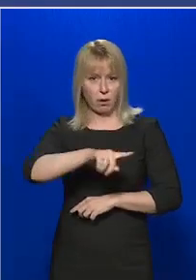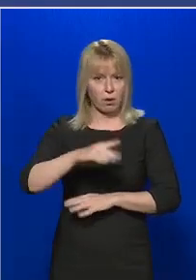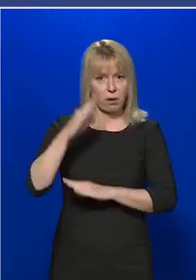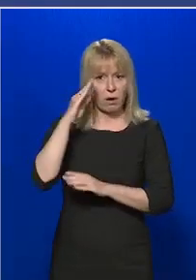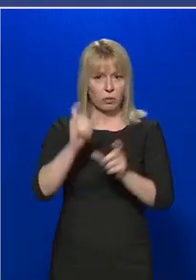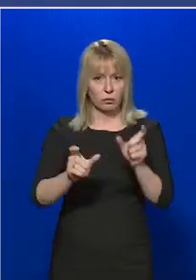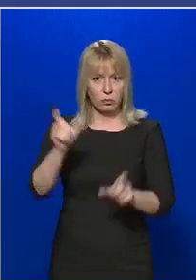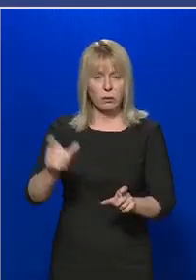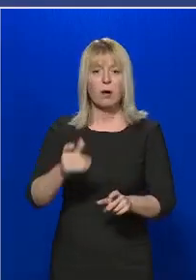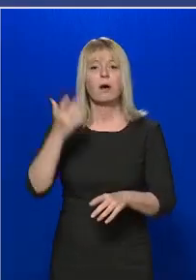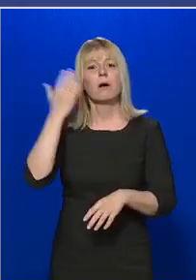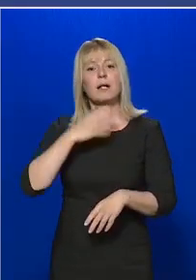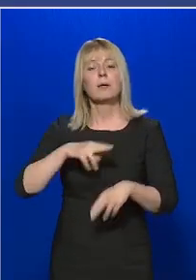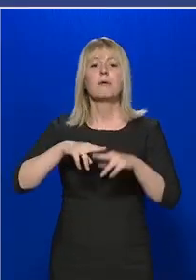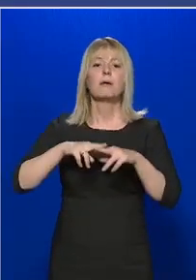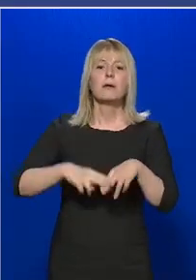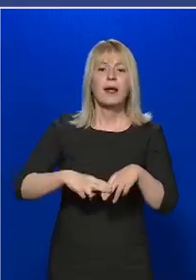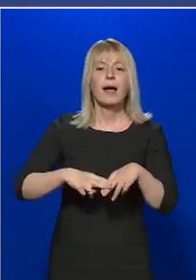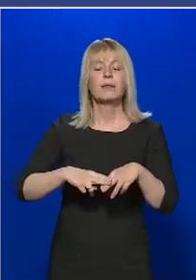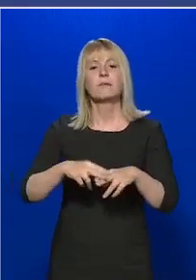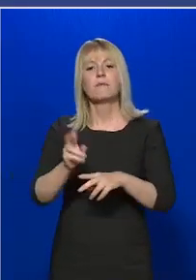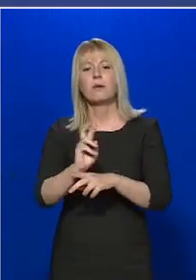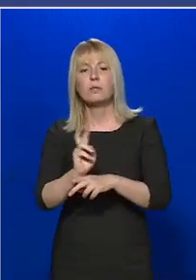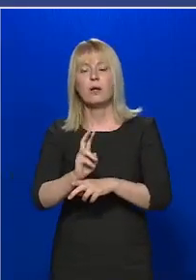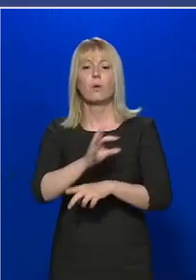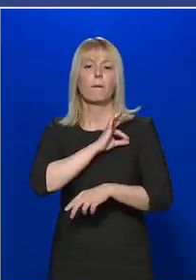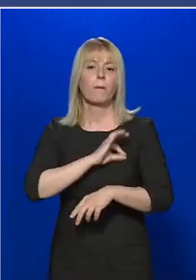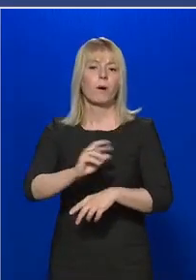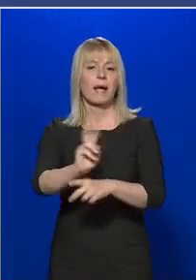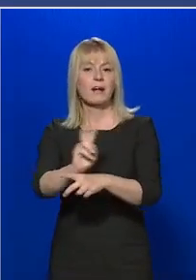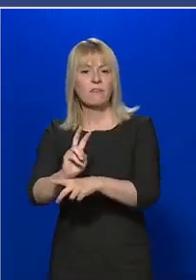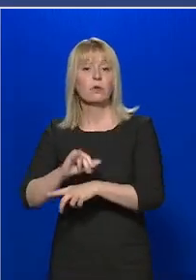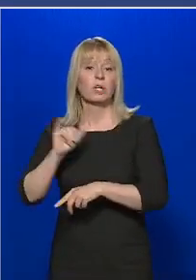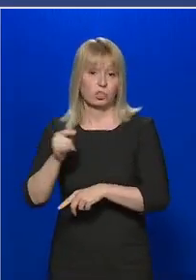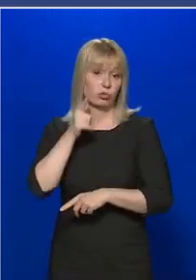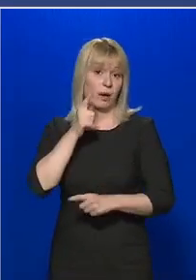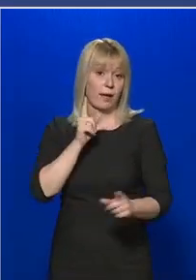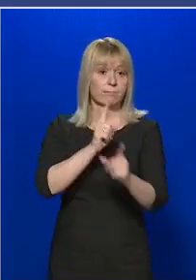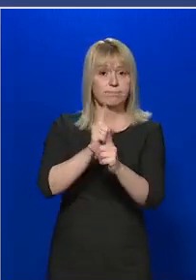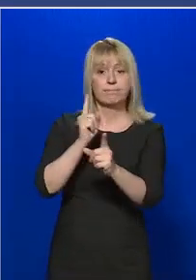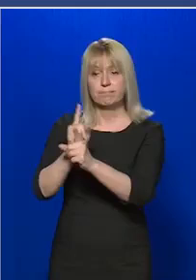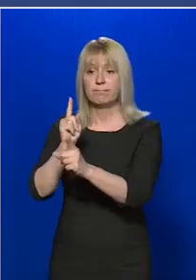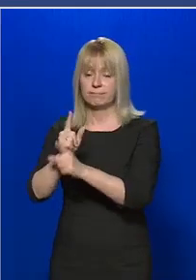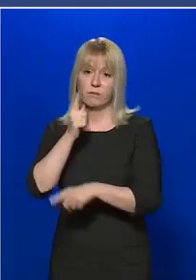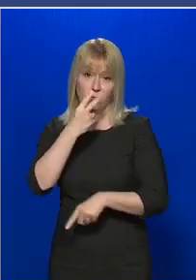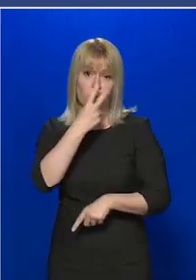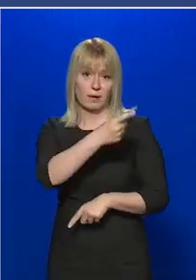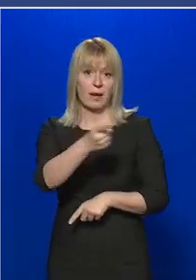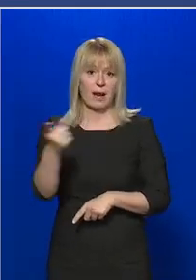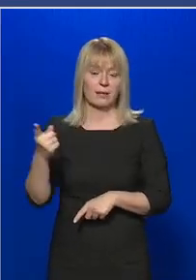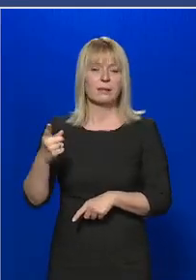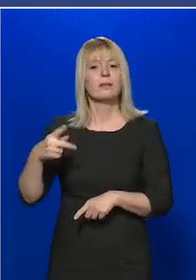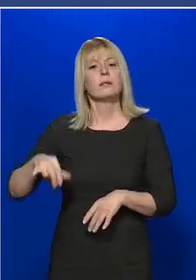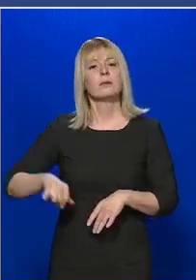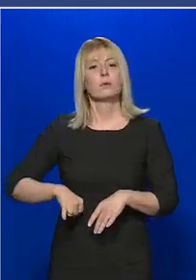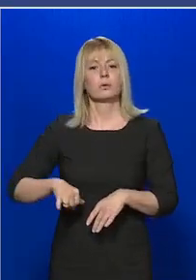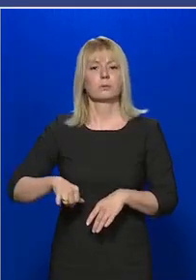szereplőkkel, közterületfelügyelőkkel, polgárőrökkel is találkozhatnak a közbiztonság erősítése érdekében.